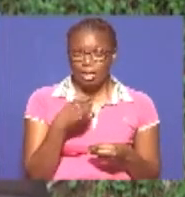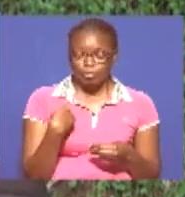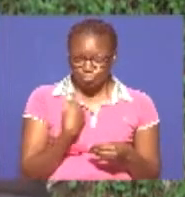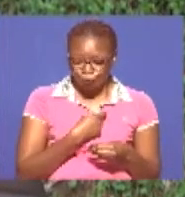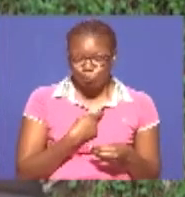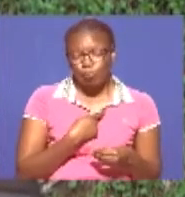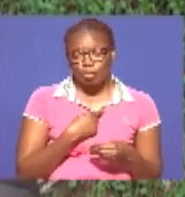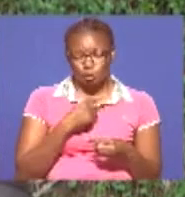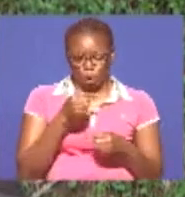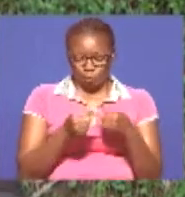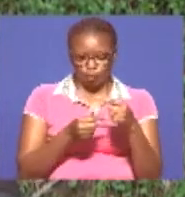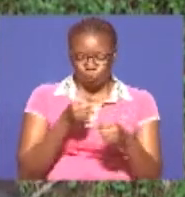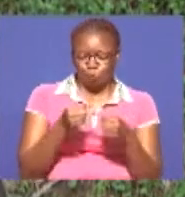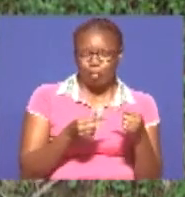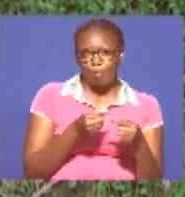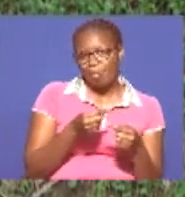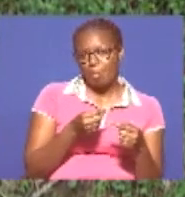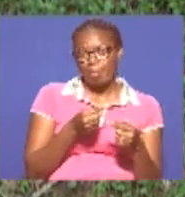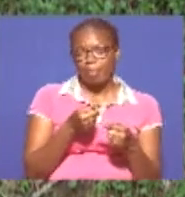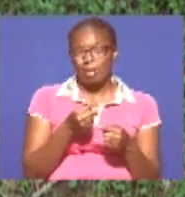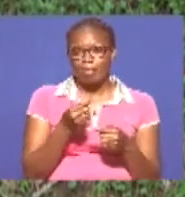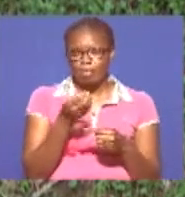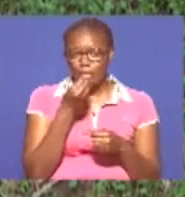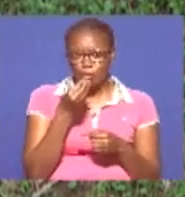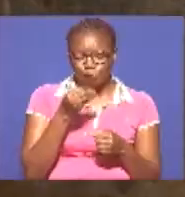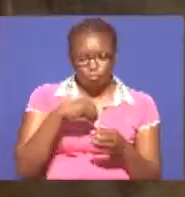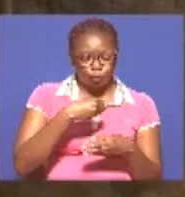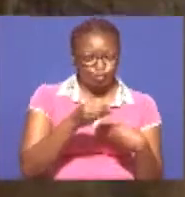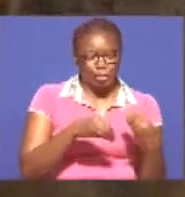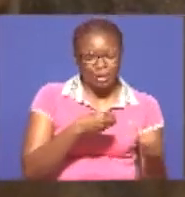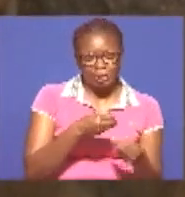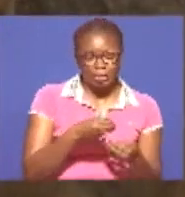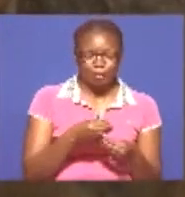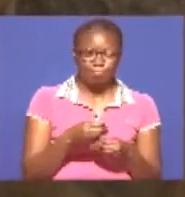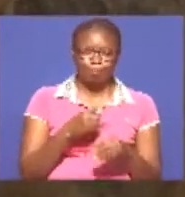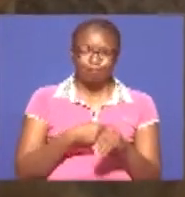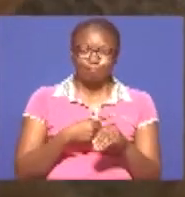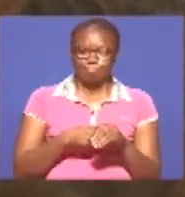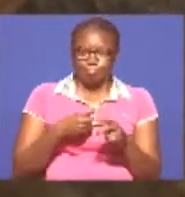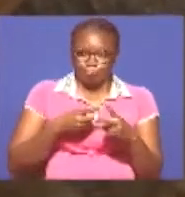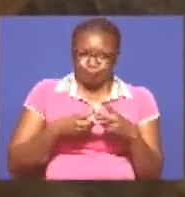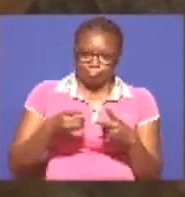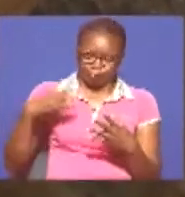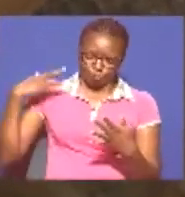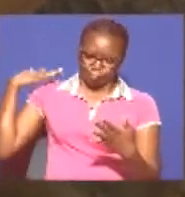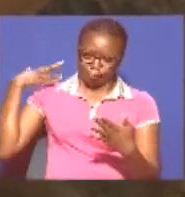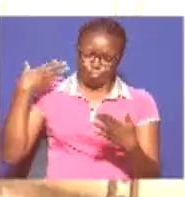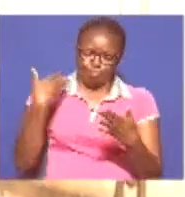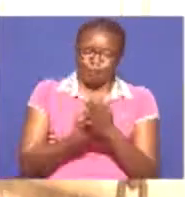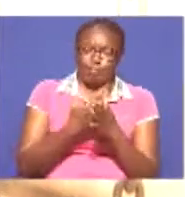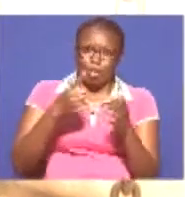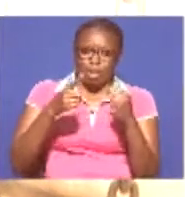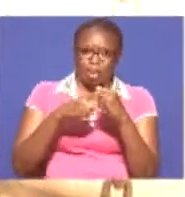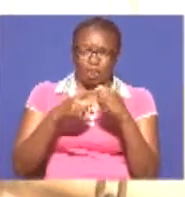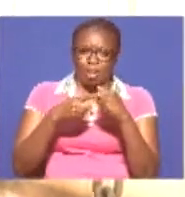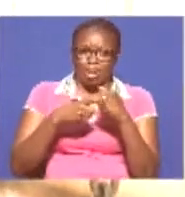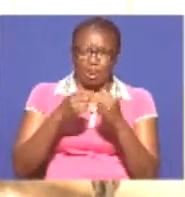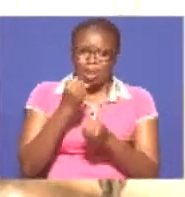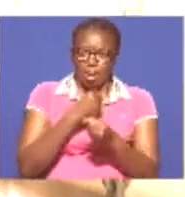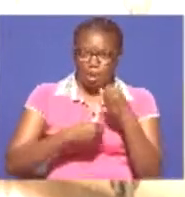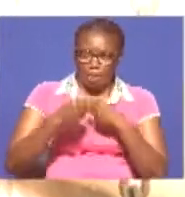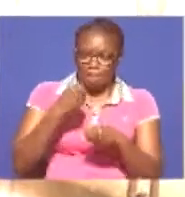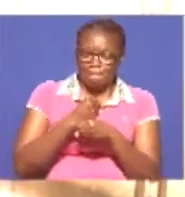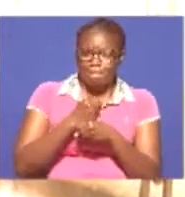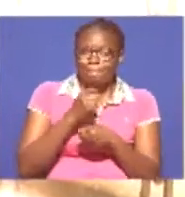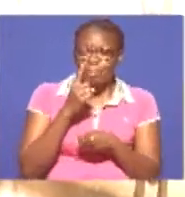kuendeleza na fasietu ya kuweza kutengeneza chakula ya kuhuzia wakulimu Tangu walipo anzo fugaji hadi sasa Miaka sita imepita